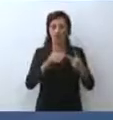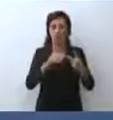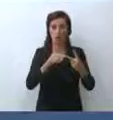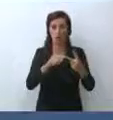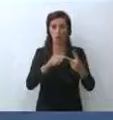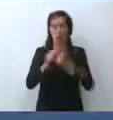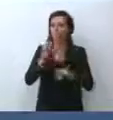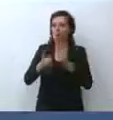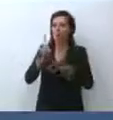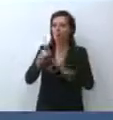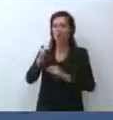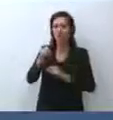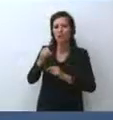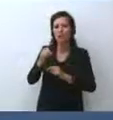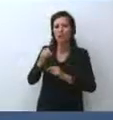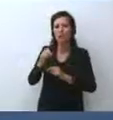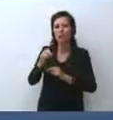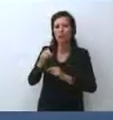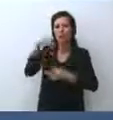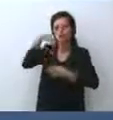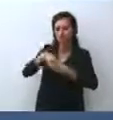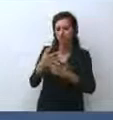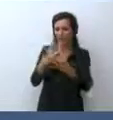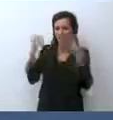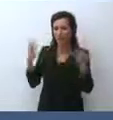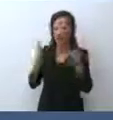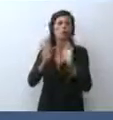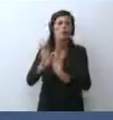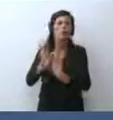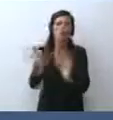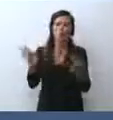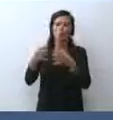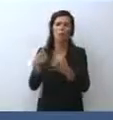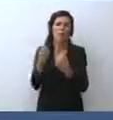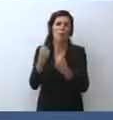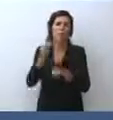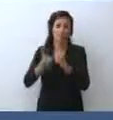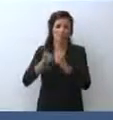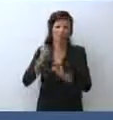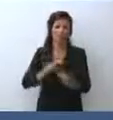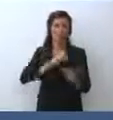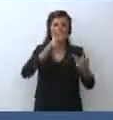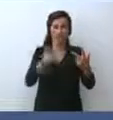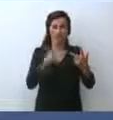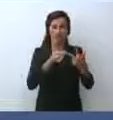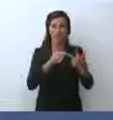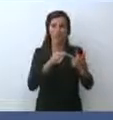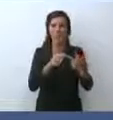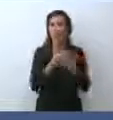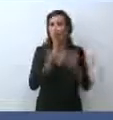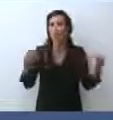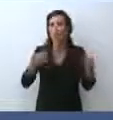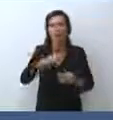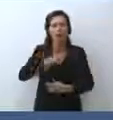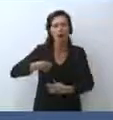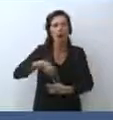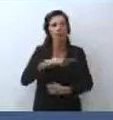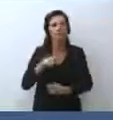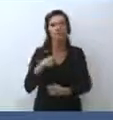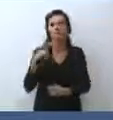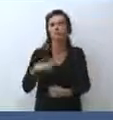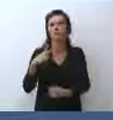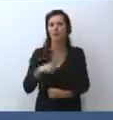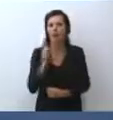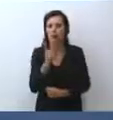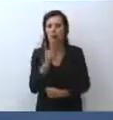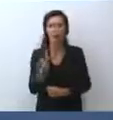fanno le forze politiche. Terzo, è chiaro che è auspicabile una convergenza di una